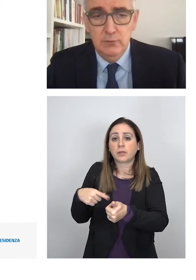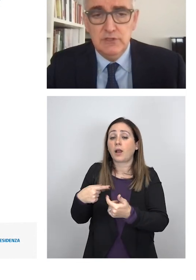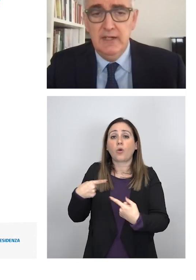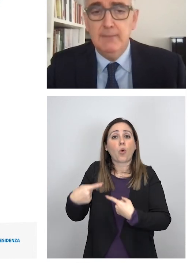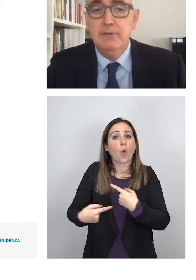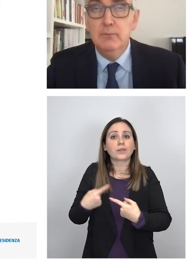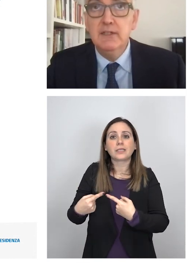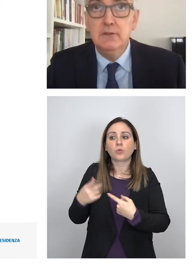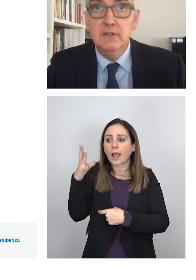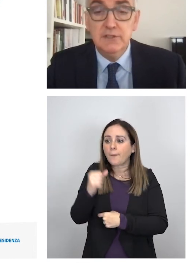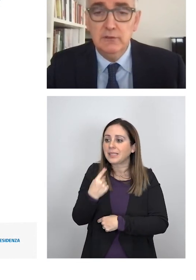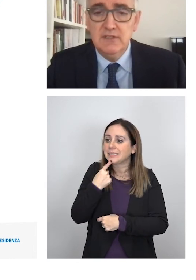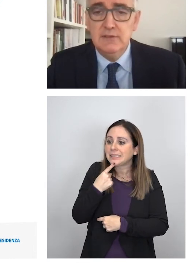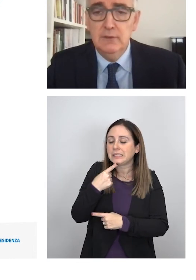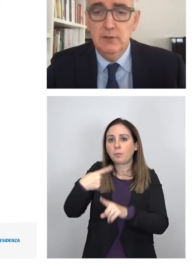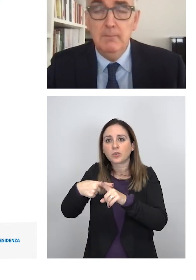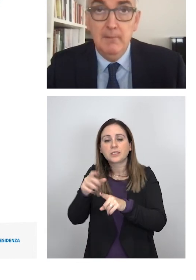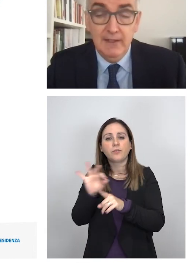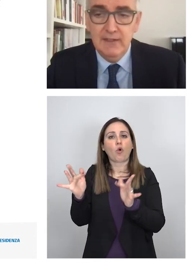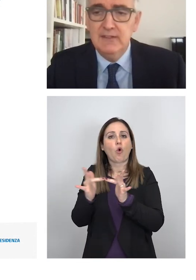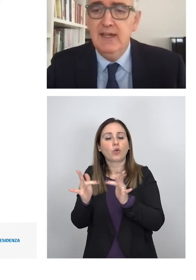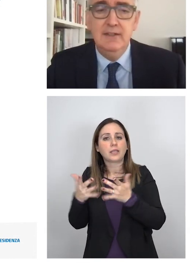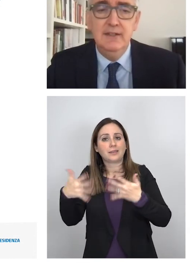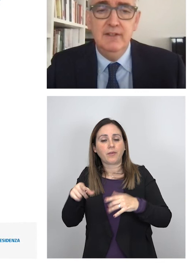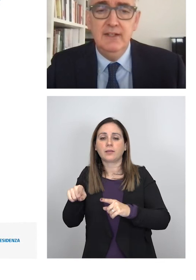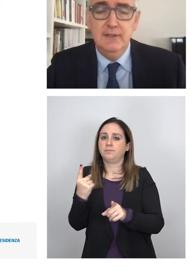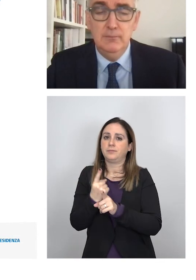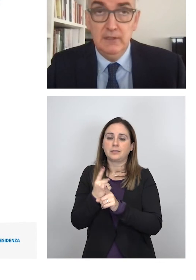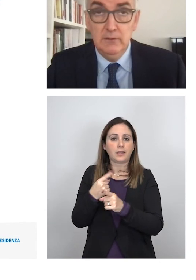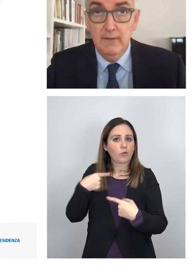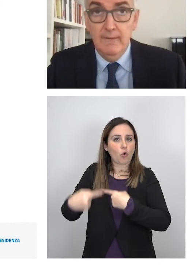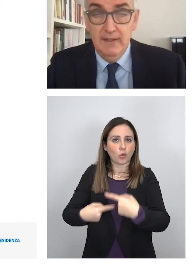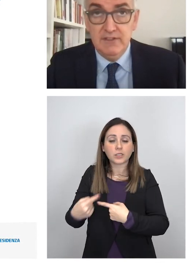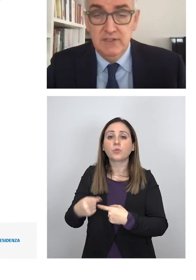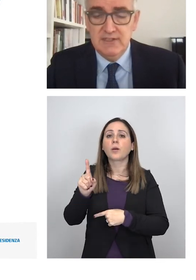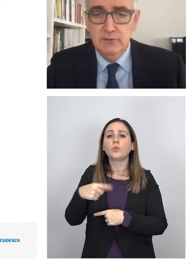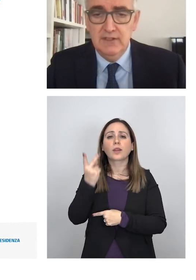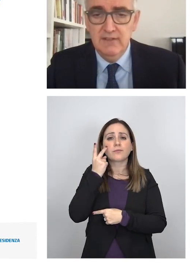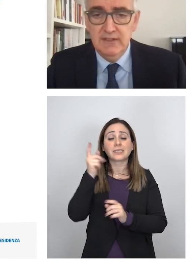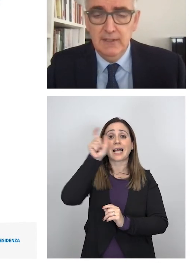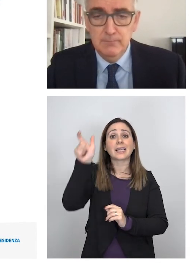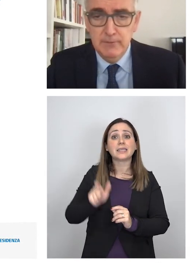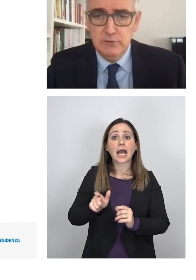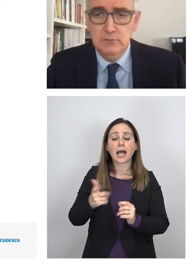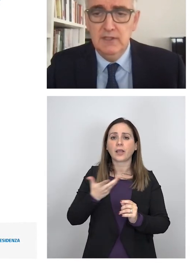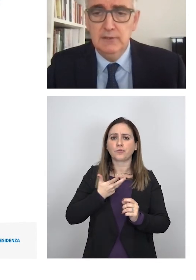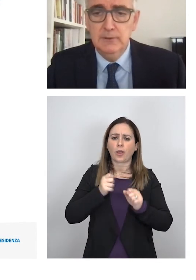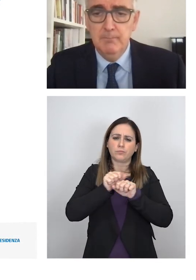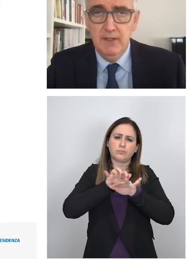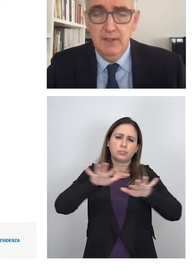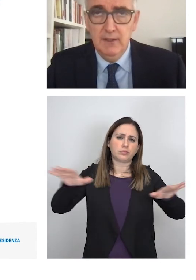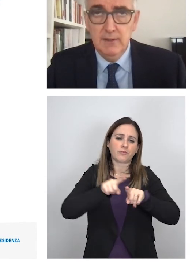vista alla luce del rapido aumento della circolazione in Europa ma anche in Italia della variante Omicron la vaccinazione diventa il primo